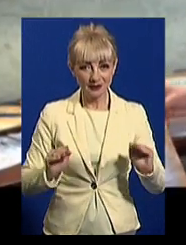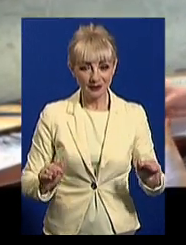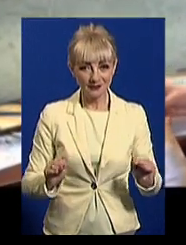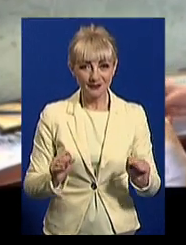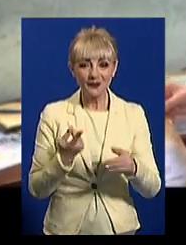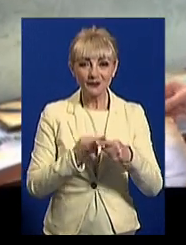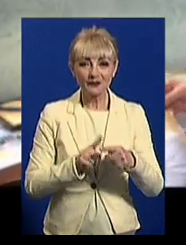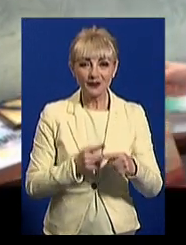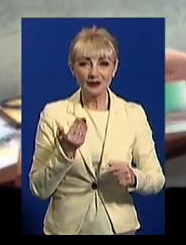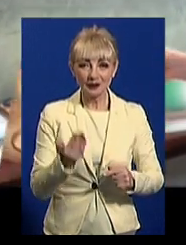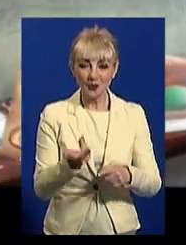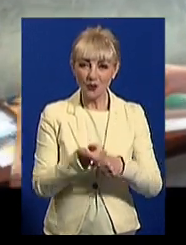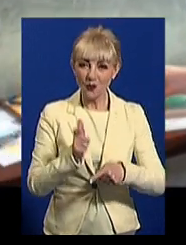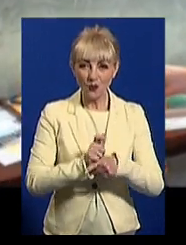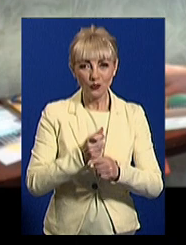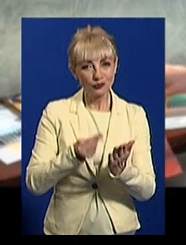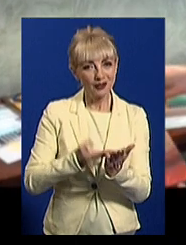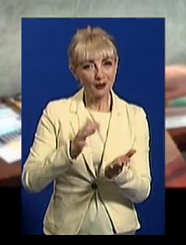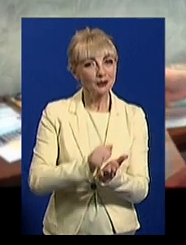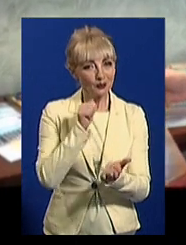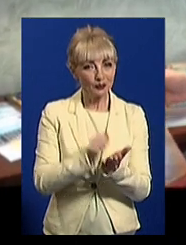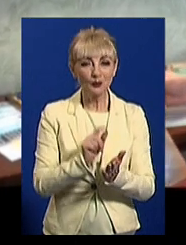звичайно, дуже дорогий диплом,